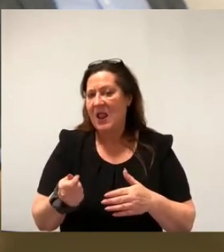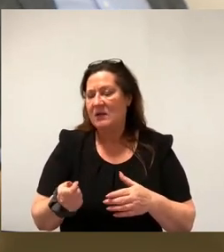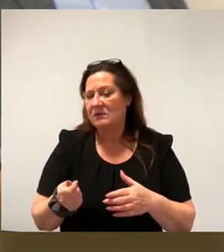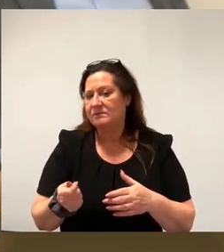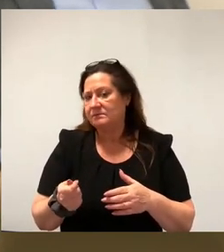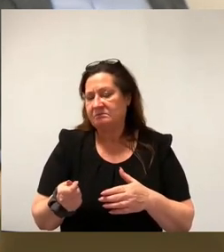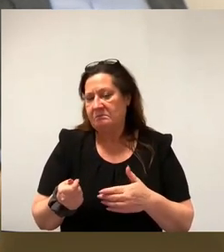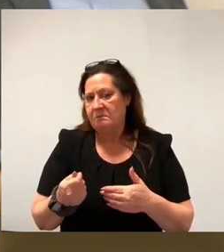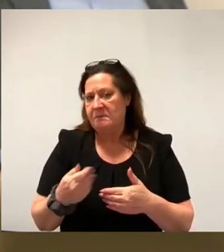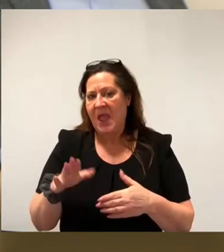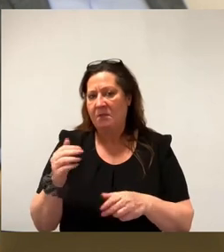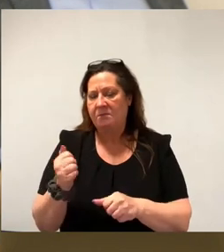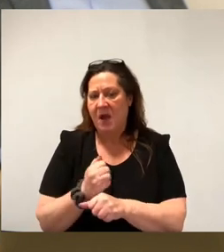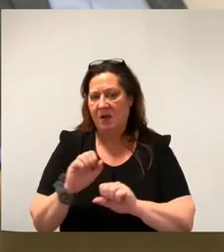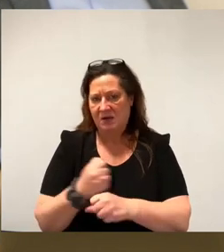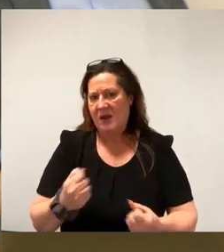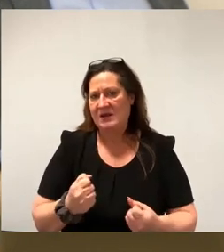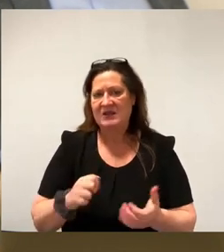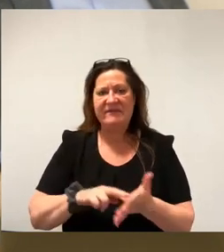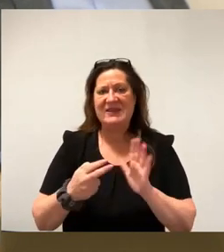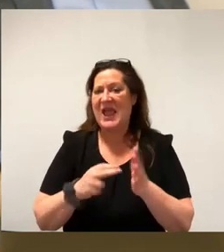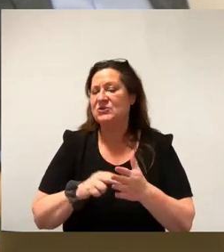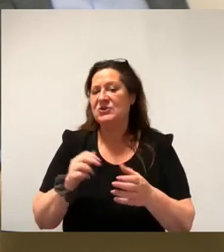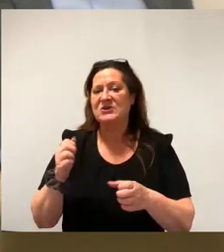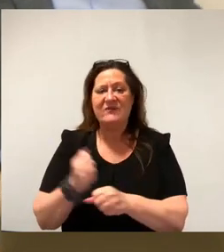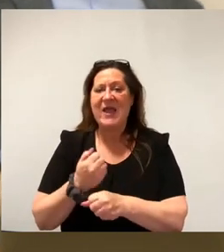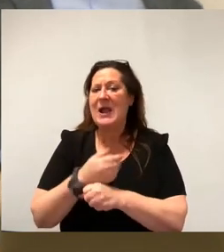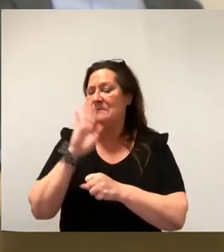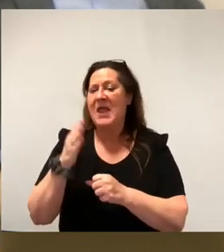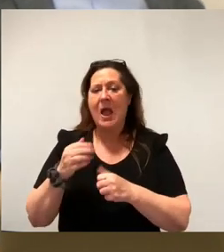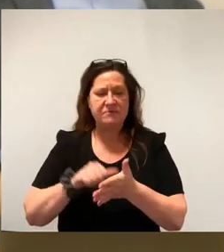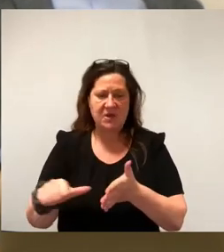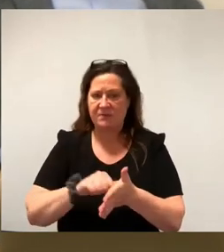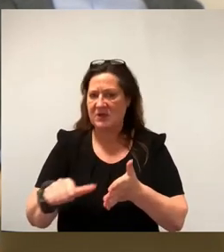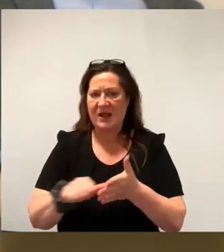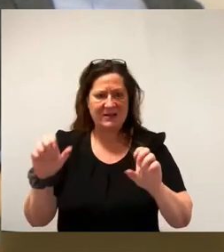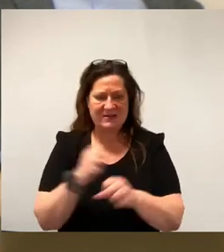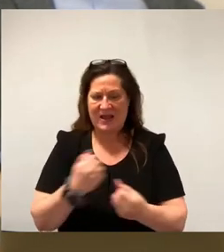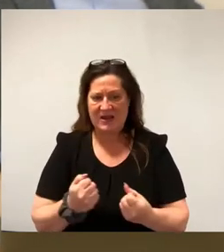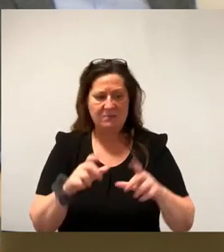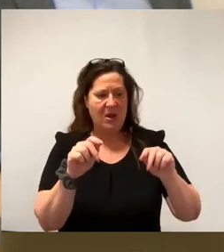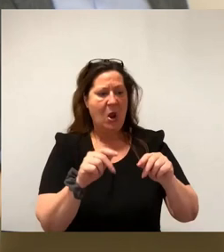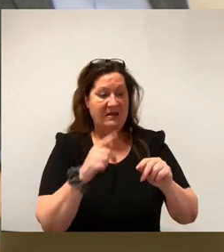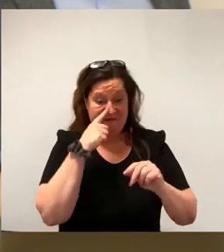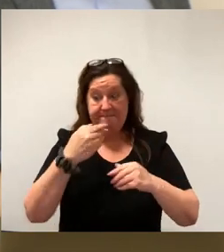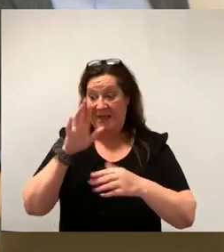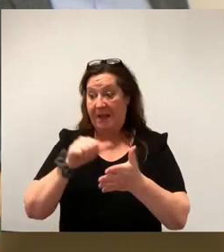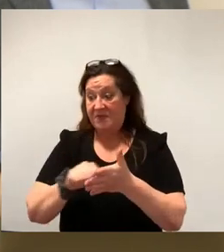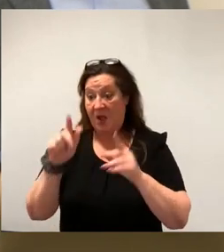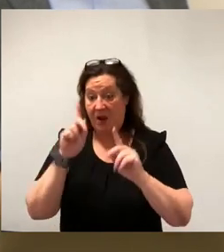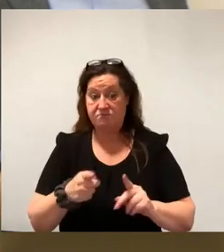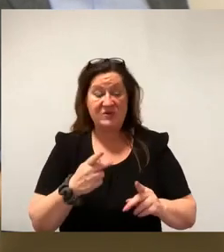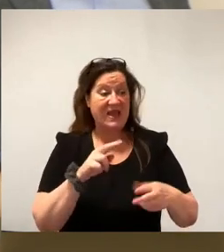deren Leistungsfähigkeit hinaus, sonst würden wir unseren technischen Werke in eine noch